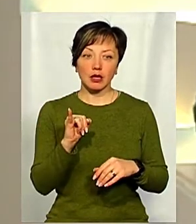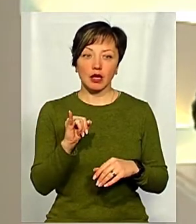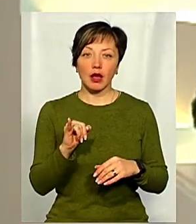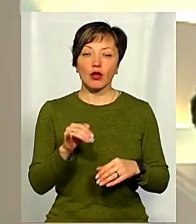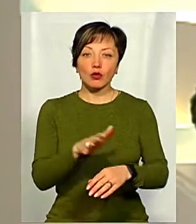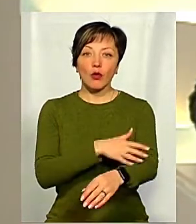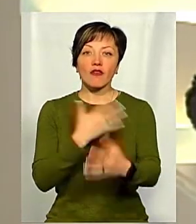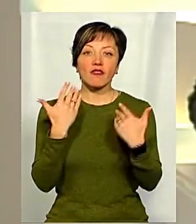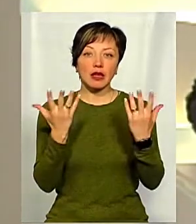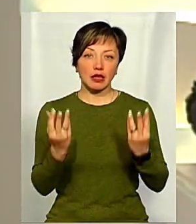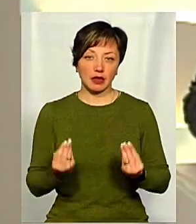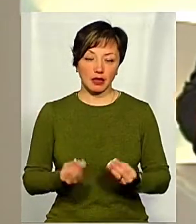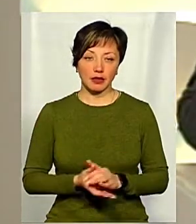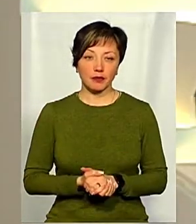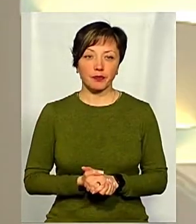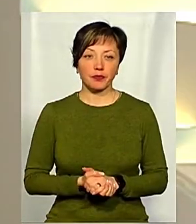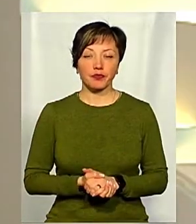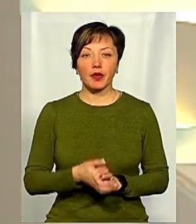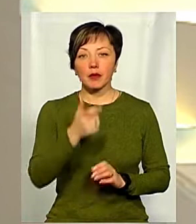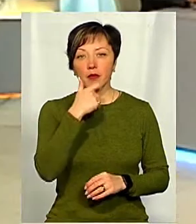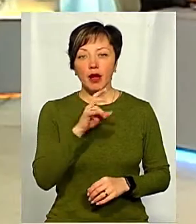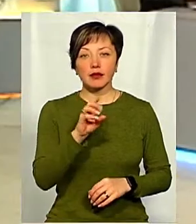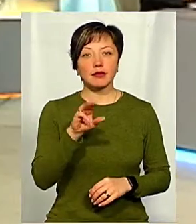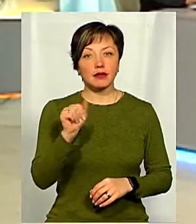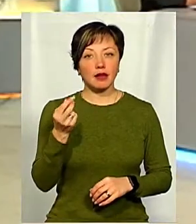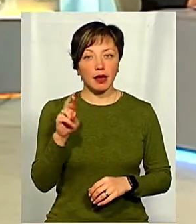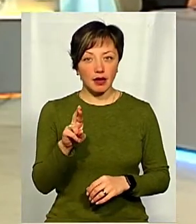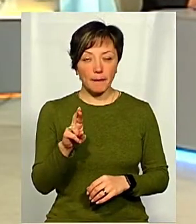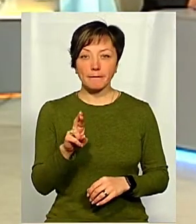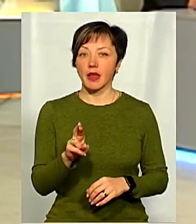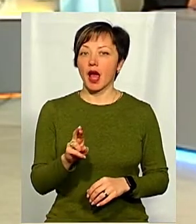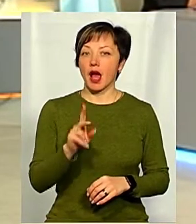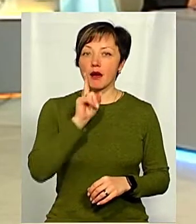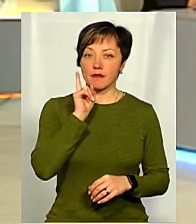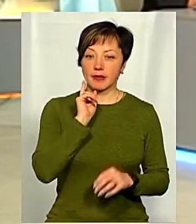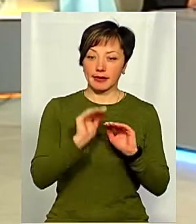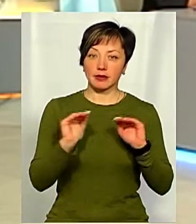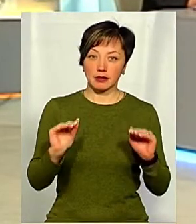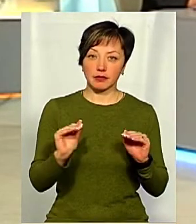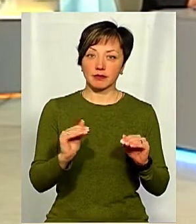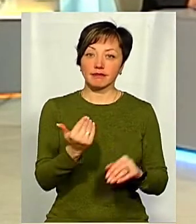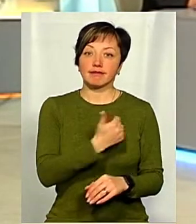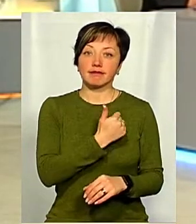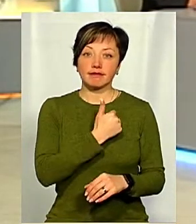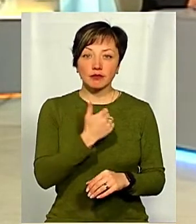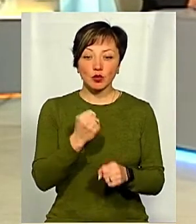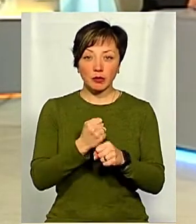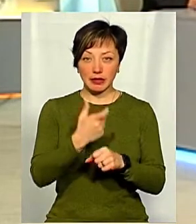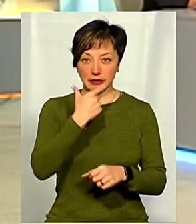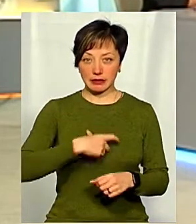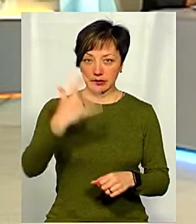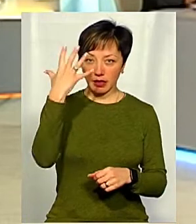вихідних. Пані Наталіо, підлітки піддалися спокусі зробити селфі. Як гадаєте, вони